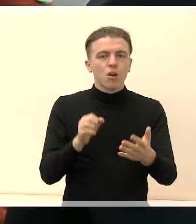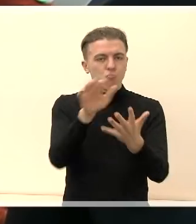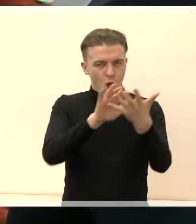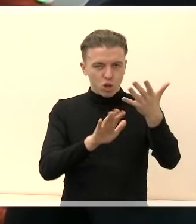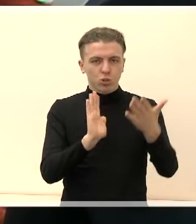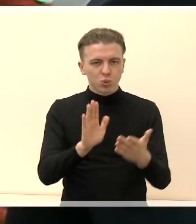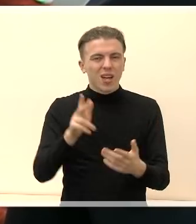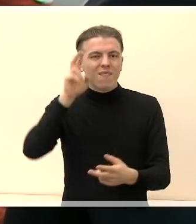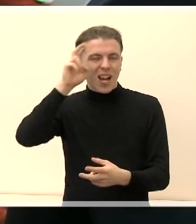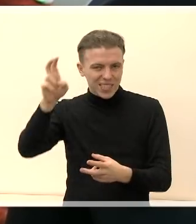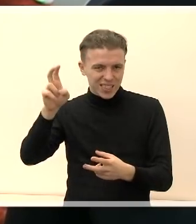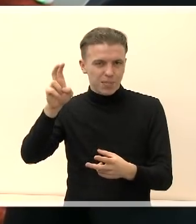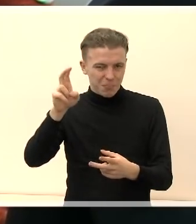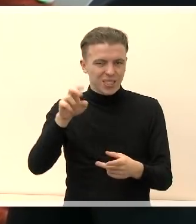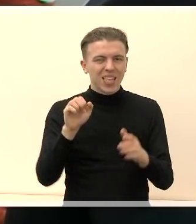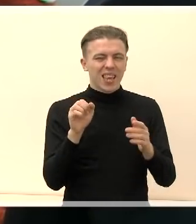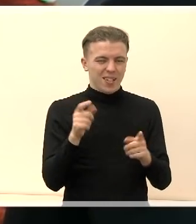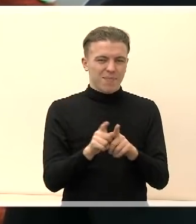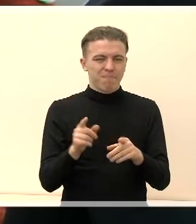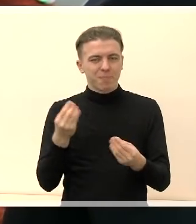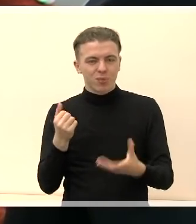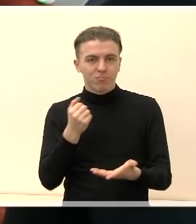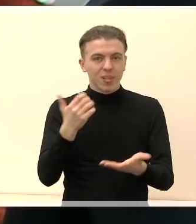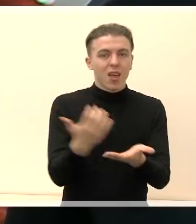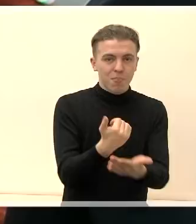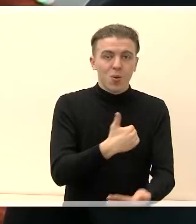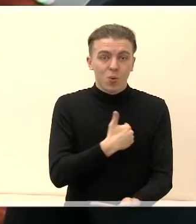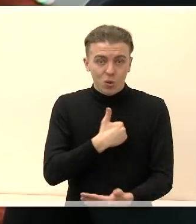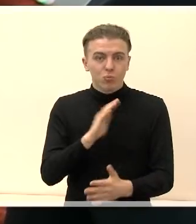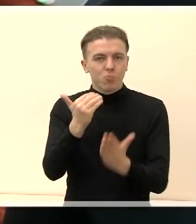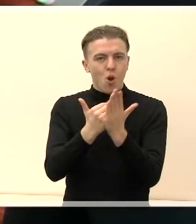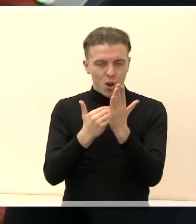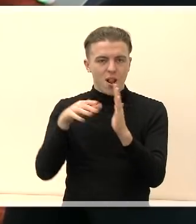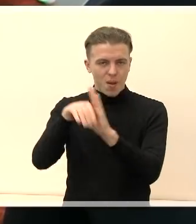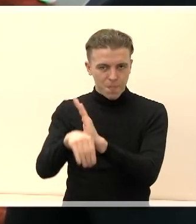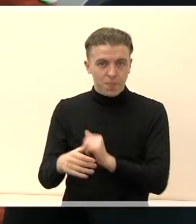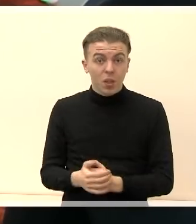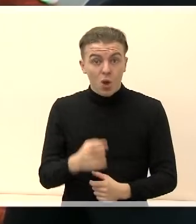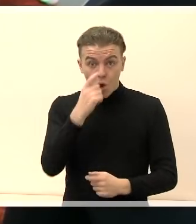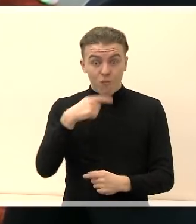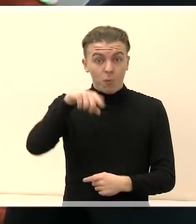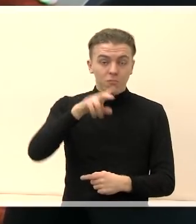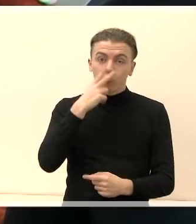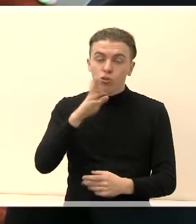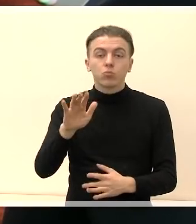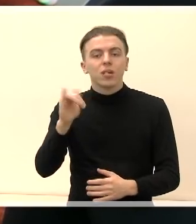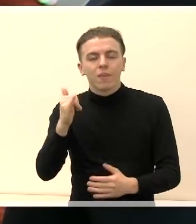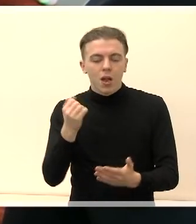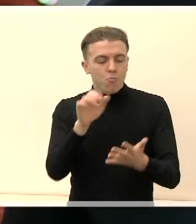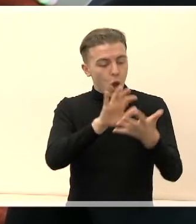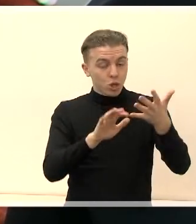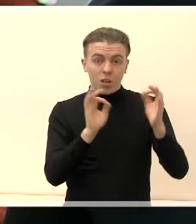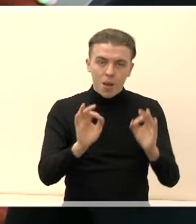investicijų programai magnetinių rezonansų įsigijimui. Vat dabar ir pasižiūrėsime po kovo pirmosios, kaip bus įvertinta pareiška.